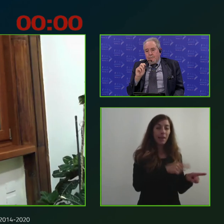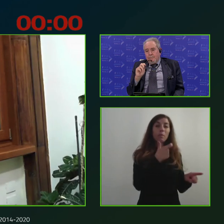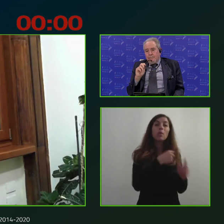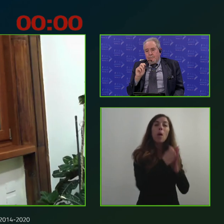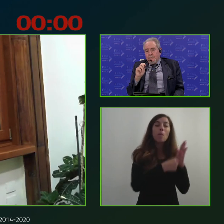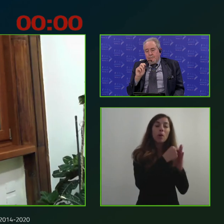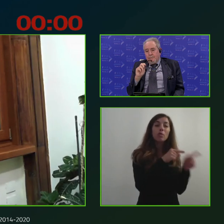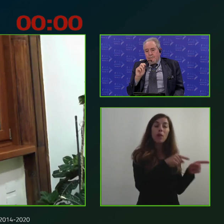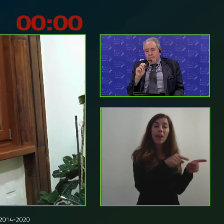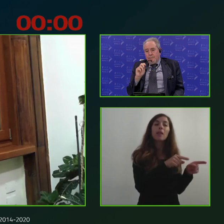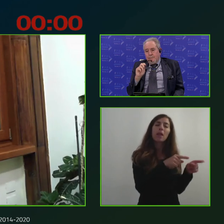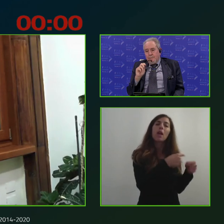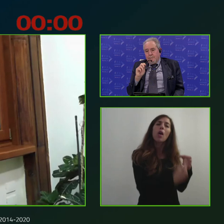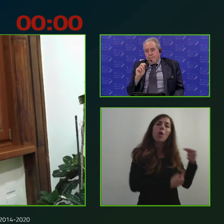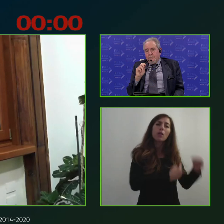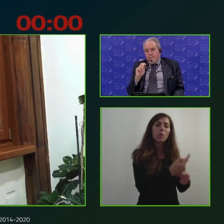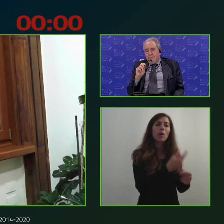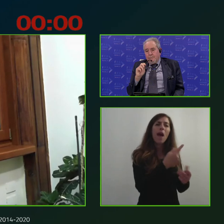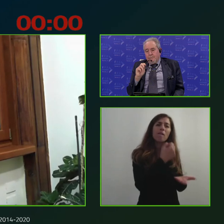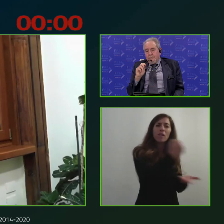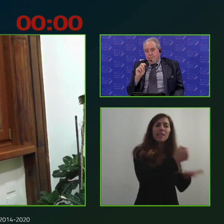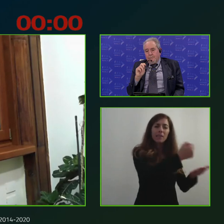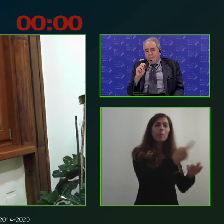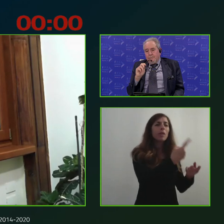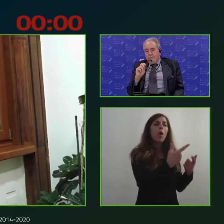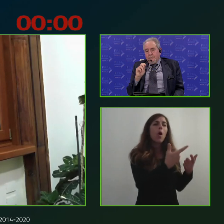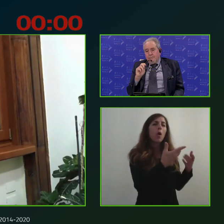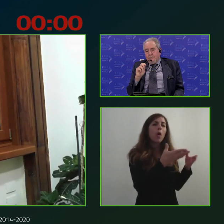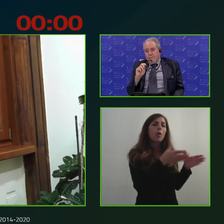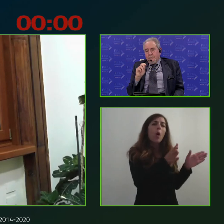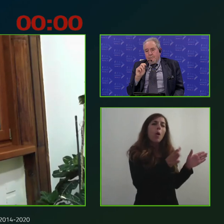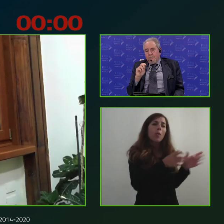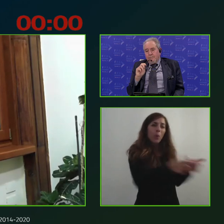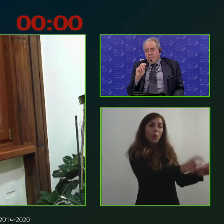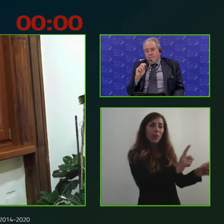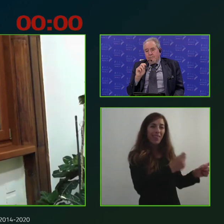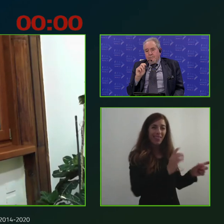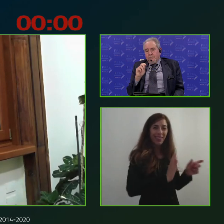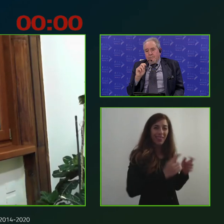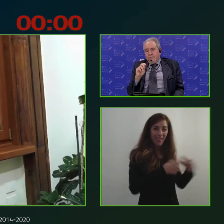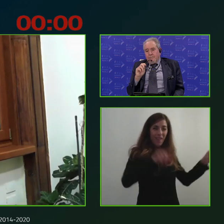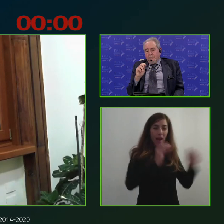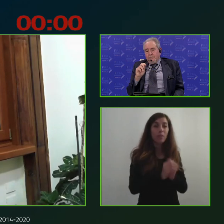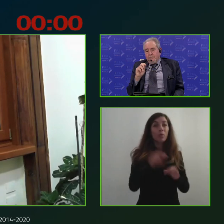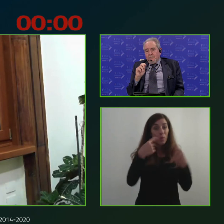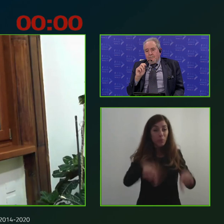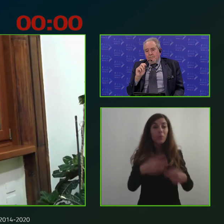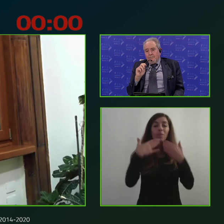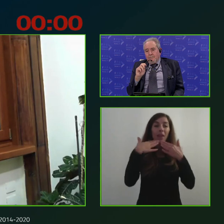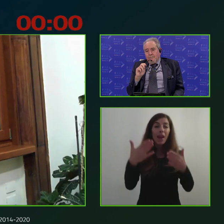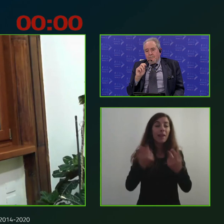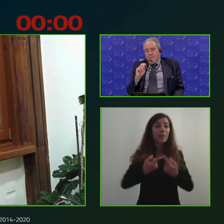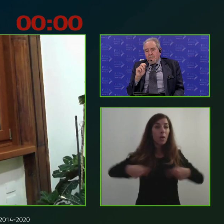continuano ad essere finanziari su un contenitore diverso di questo ovviamente ringraziamo ringrazio particolarmente la Commissione perché ha